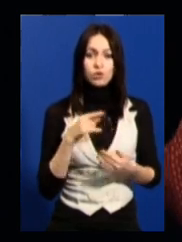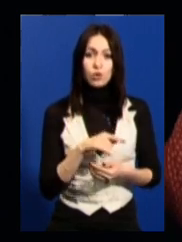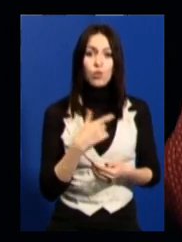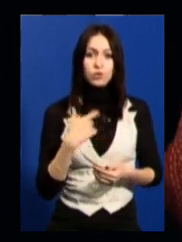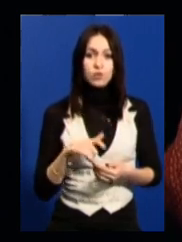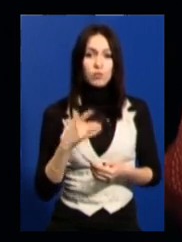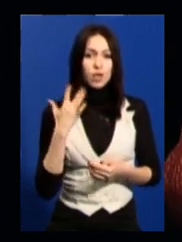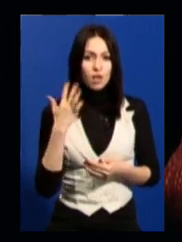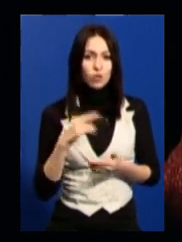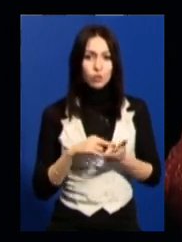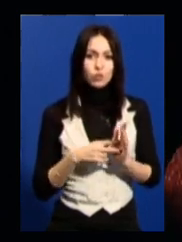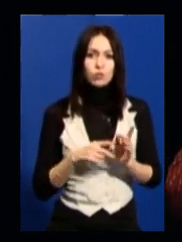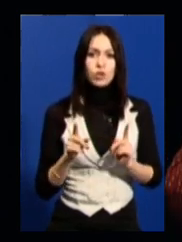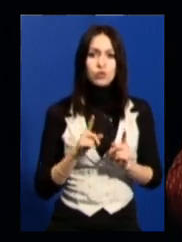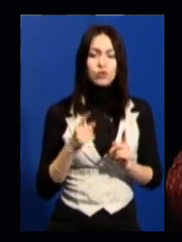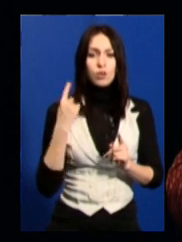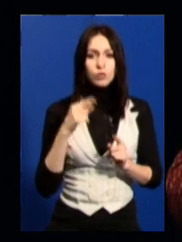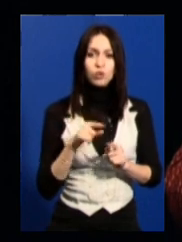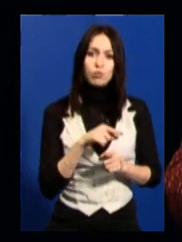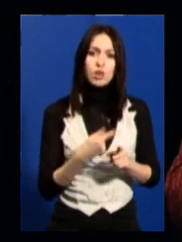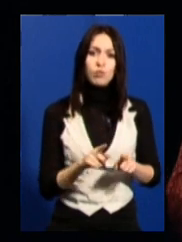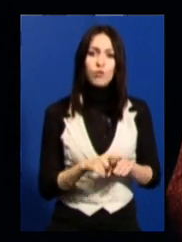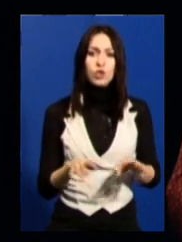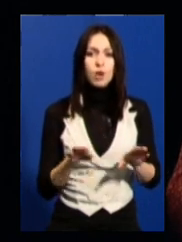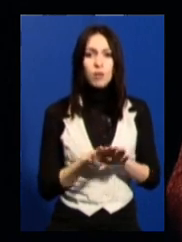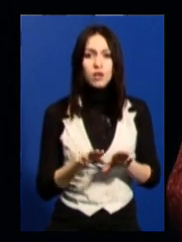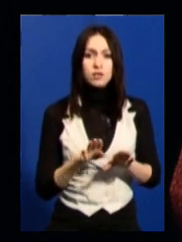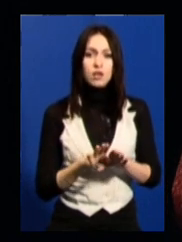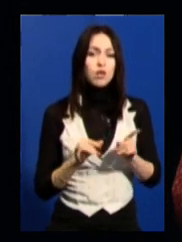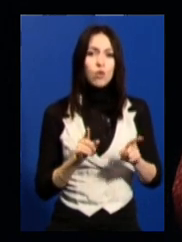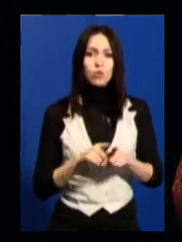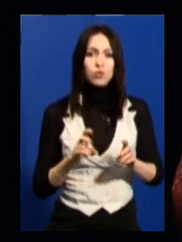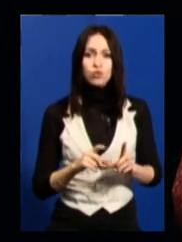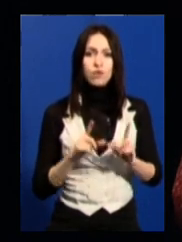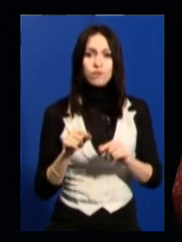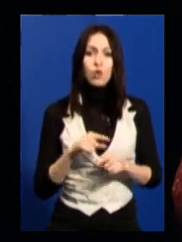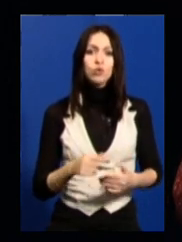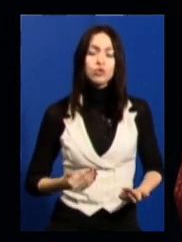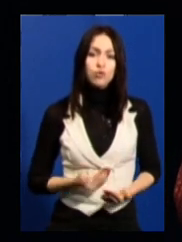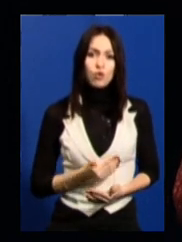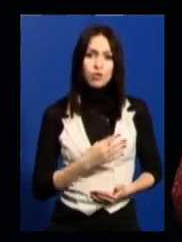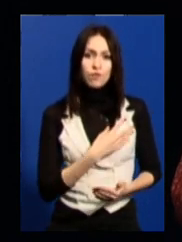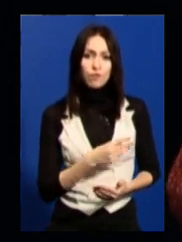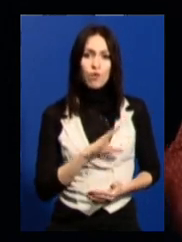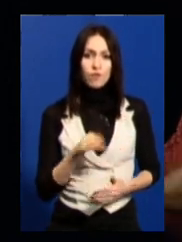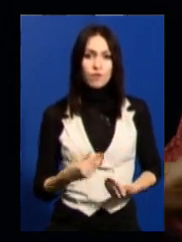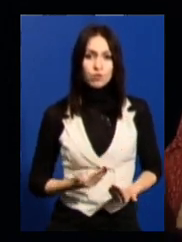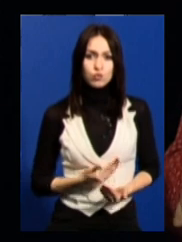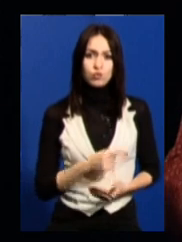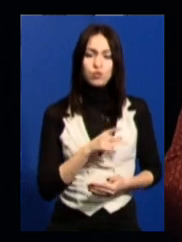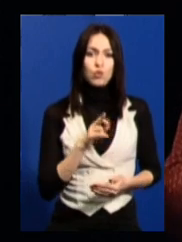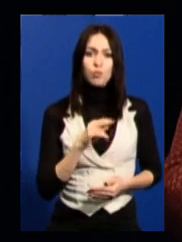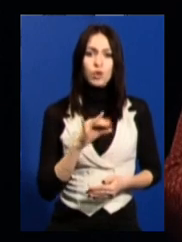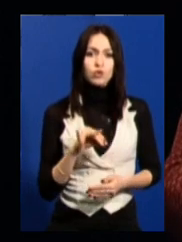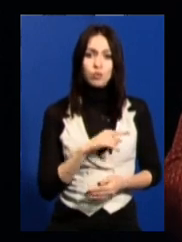наміркував, щось вигадав, йому так здалося. І він теж невиїзний, він живе у Львові все життя, він майже не